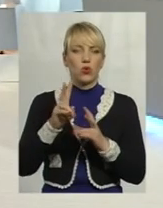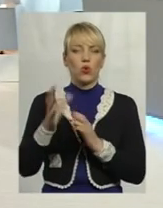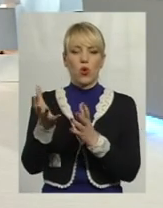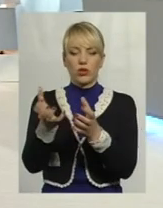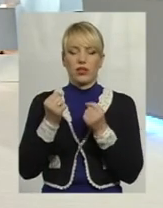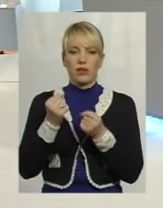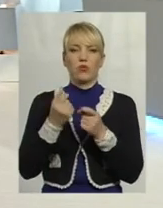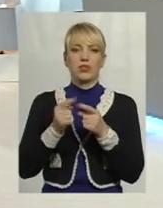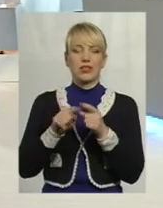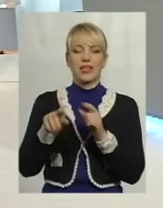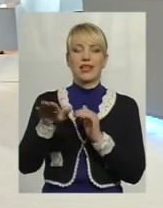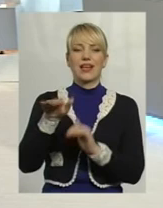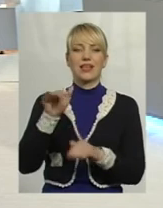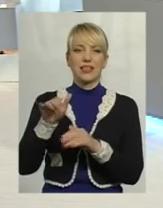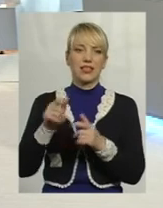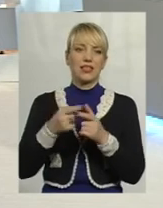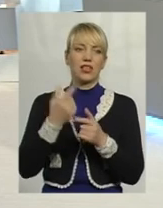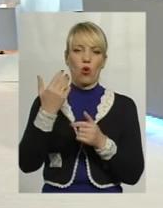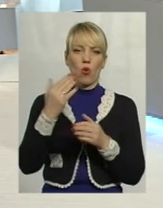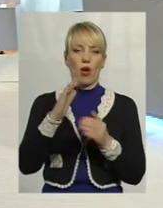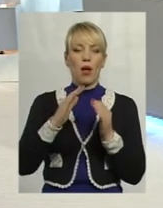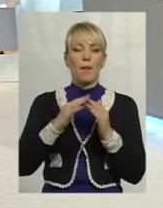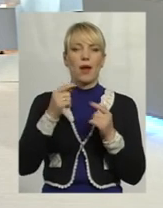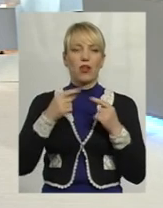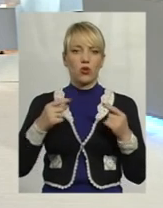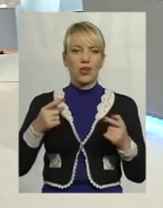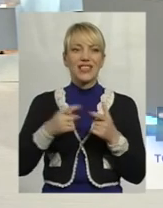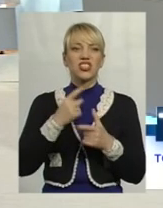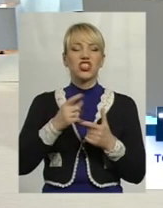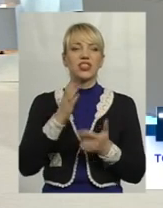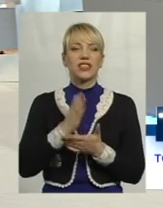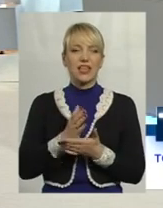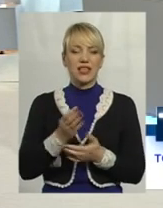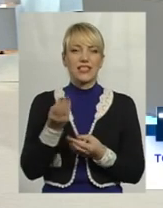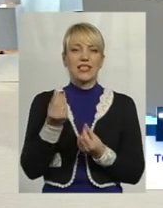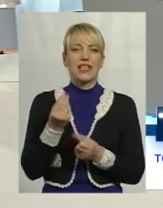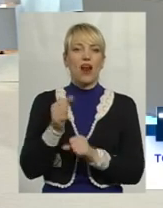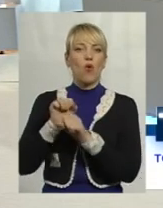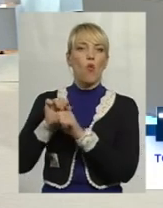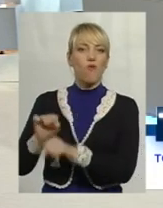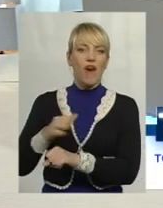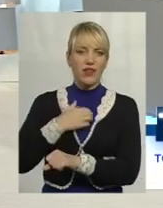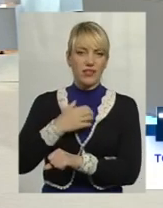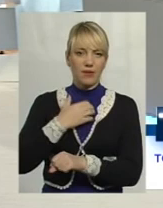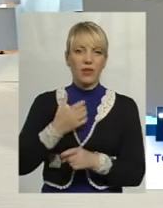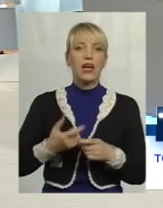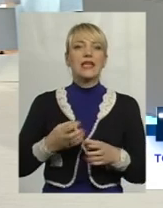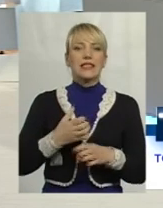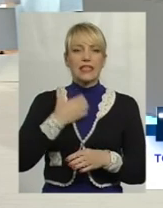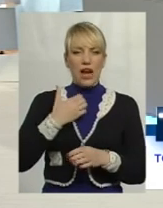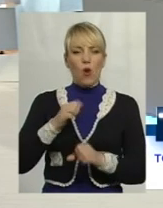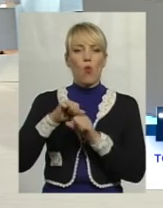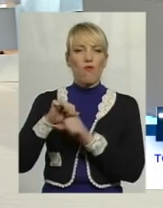його майна. Тут, як відбувається? Чи є страхування інвестицій? Є страхування інвестицій.